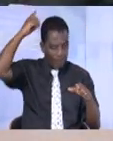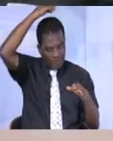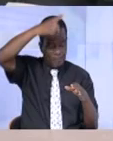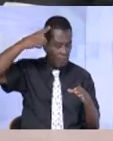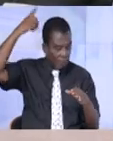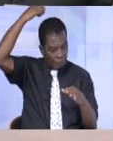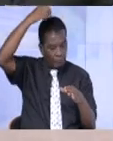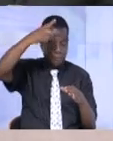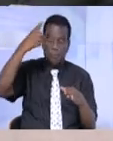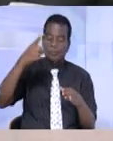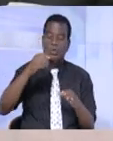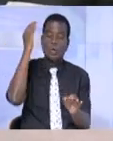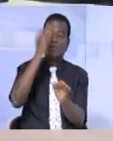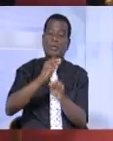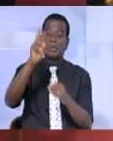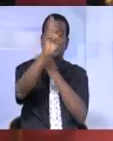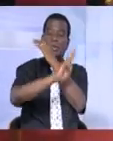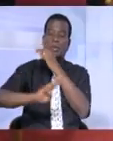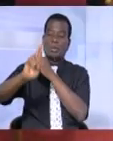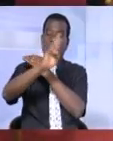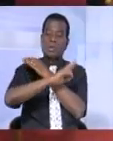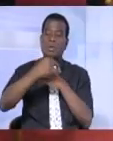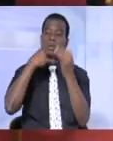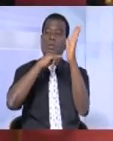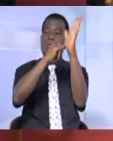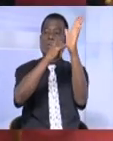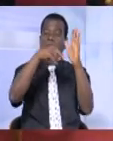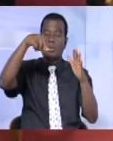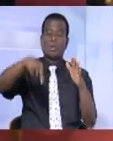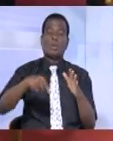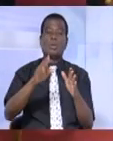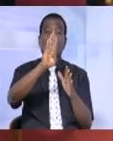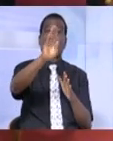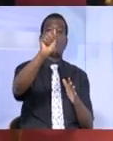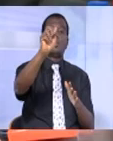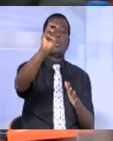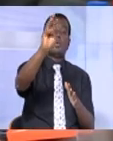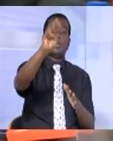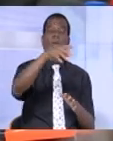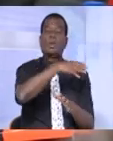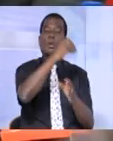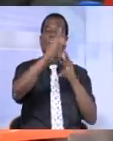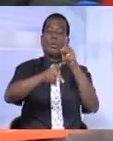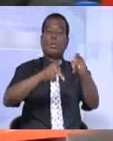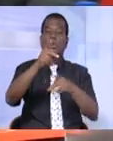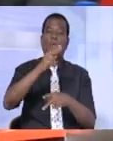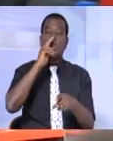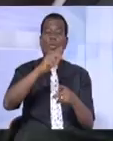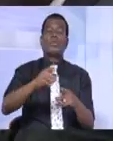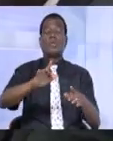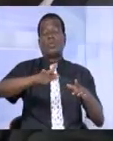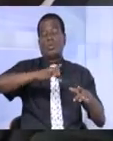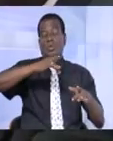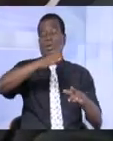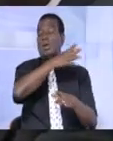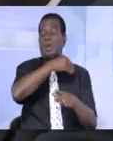Kablondinkan, fils de la région, a indiqué que Grand-Bassam et sa population sont sensibles